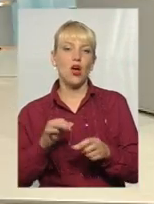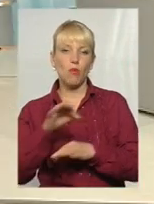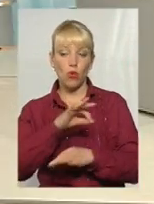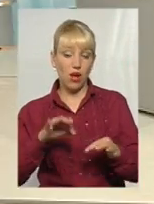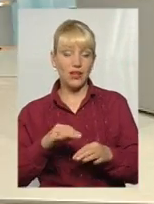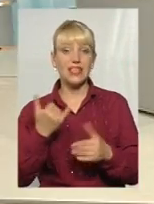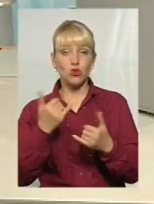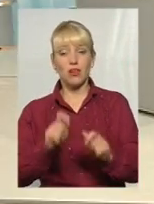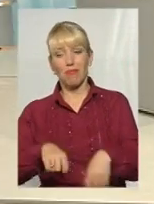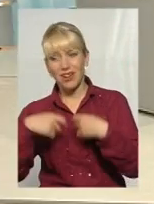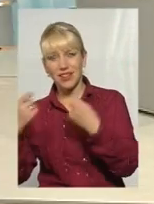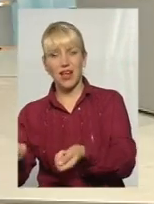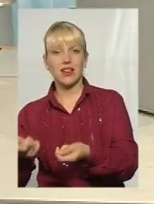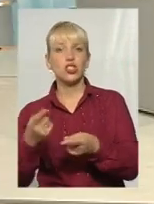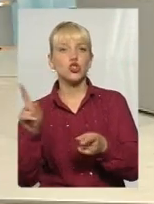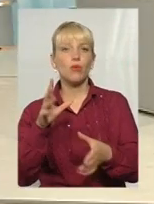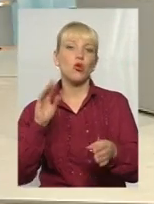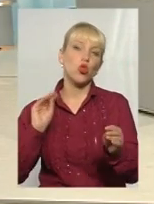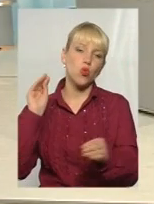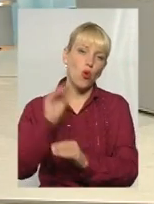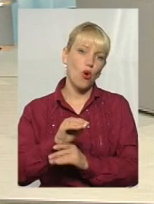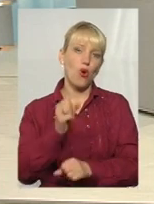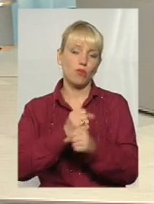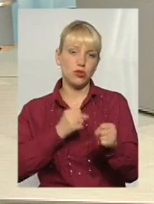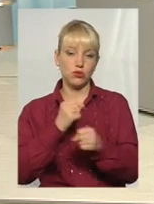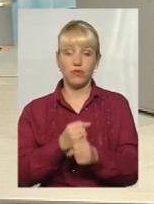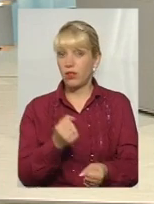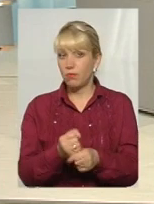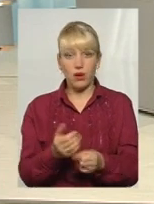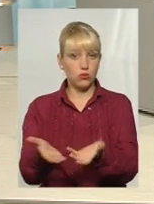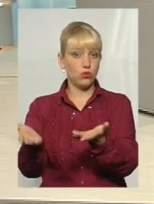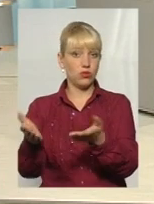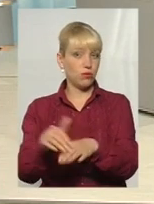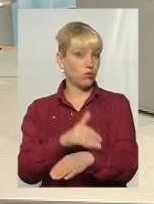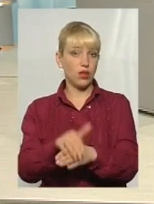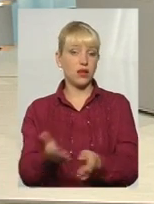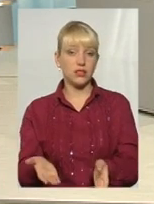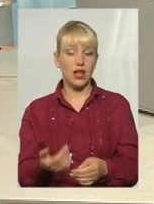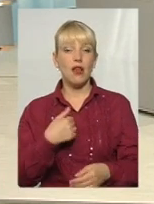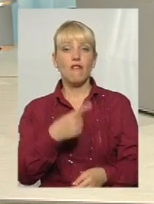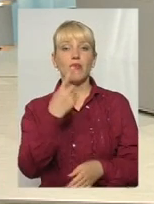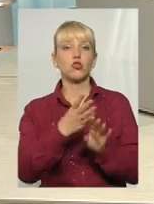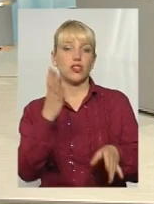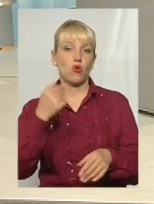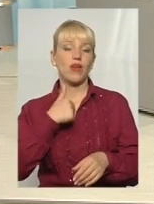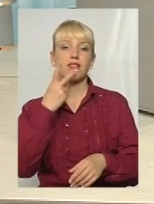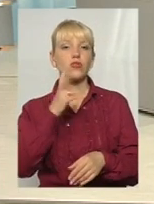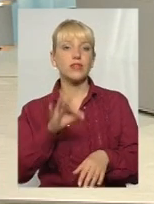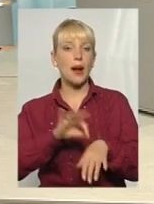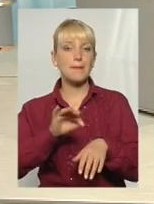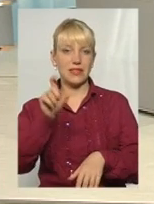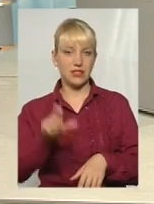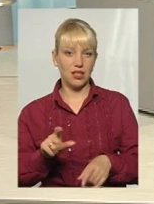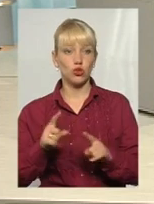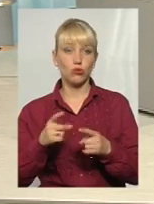допрацьовуйте. Дійсно, тут є оці питання. Я в першу чергу дивлюсь як пацієнт, тому що теж